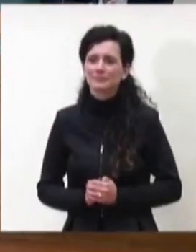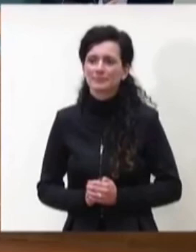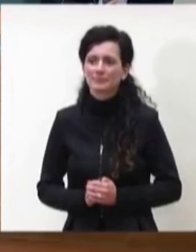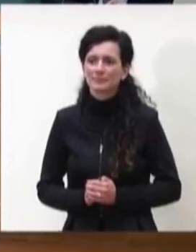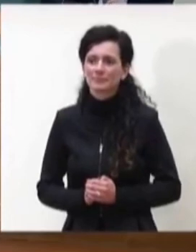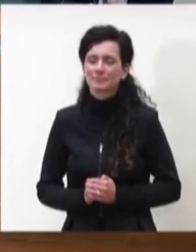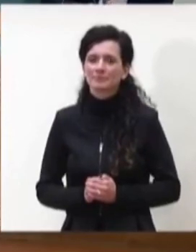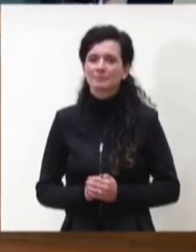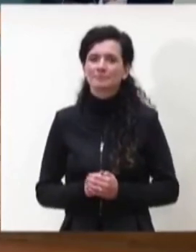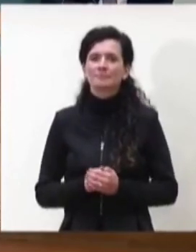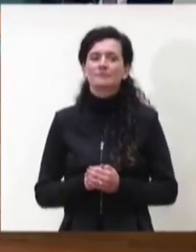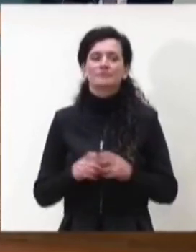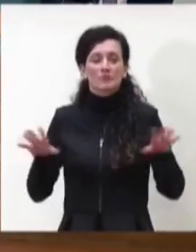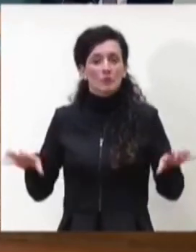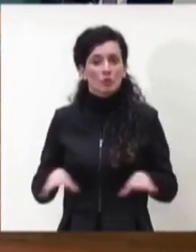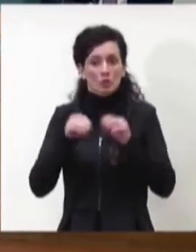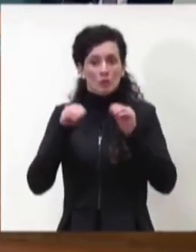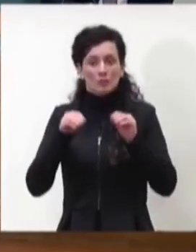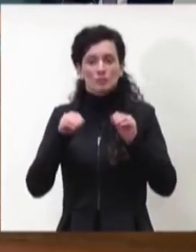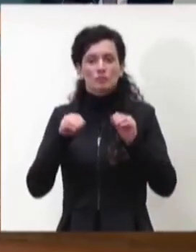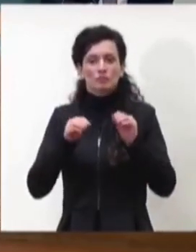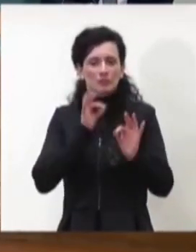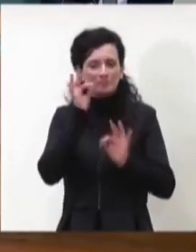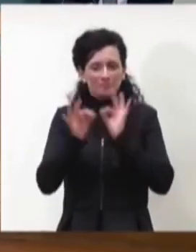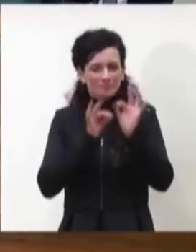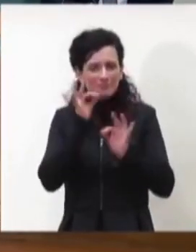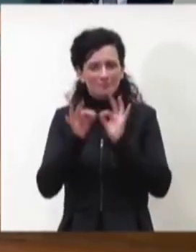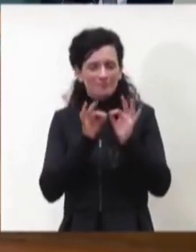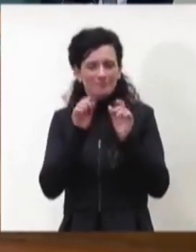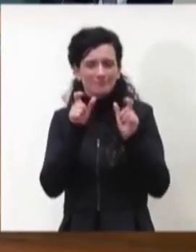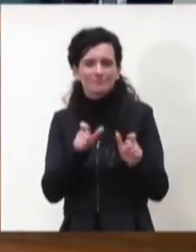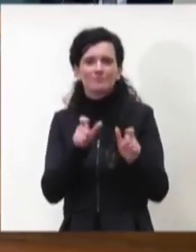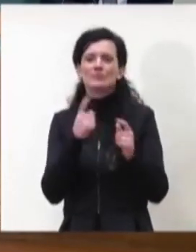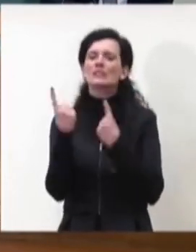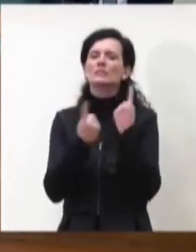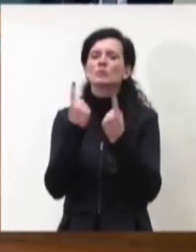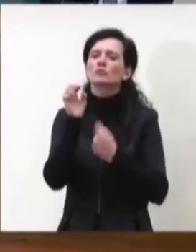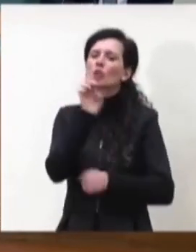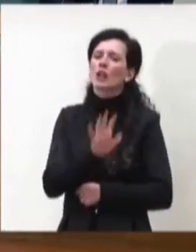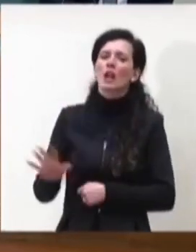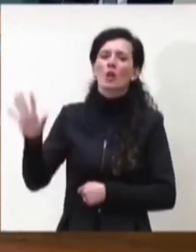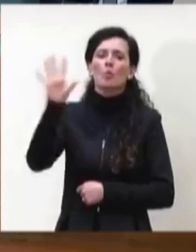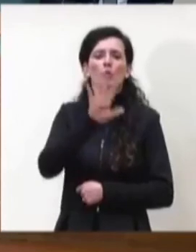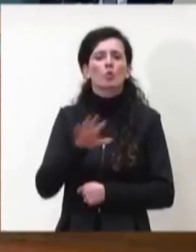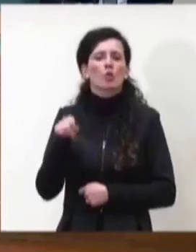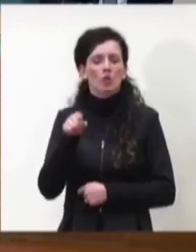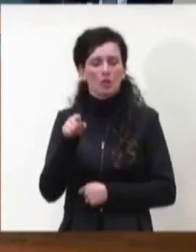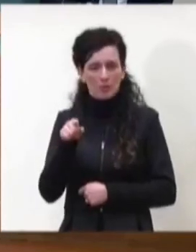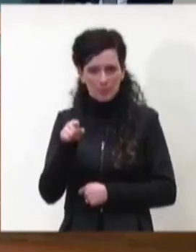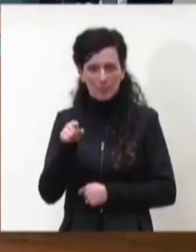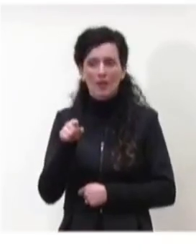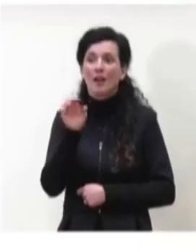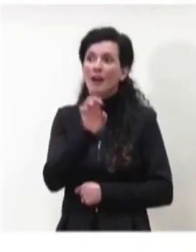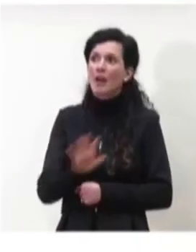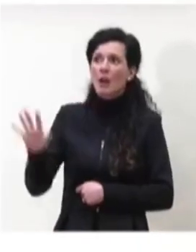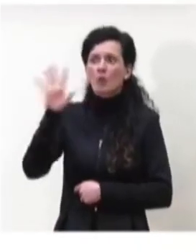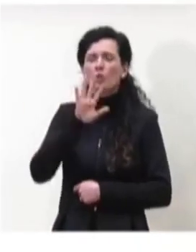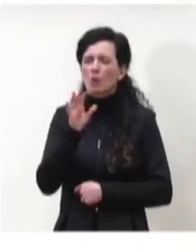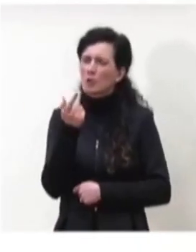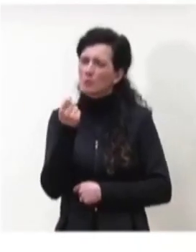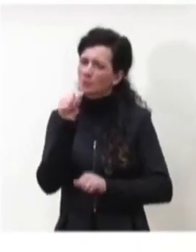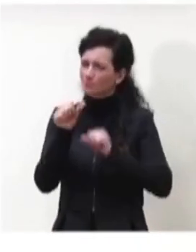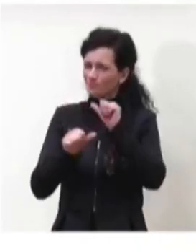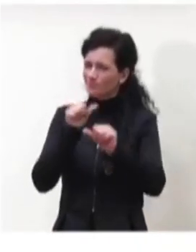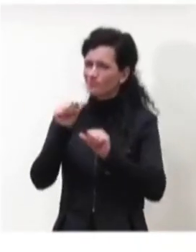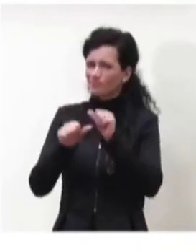Allora, iniziamo con la descrizione del quadro europeo. Come vedete è quadro europeo leggermente modificato perché dall